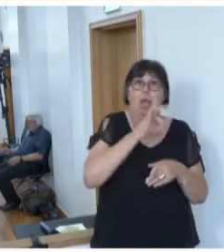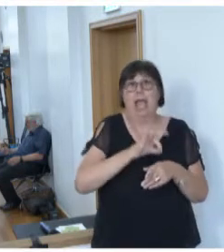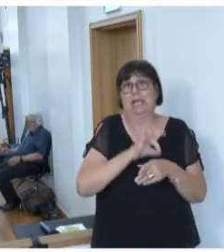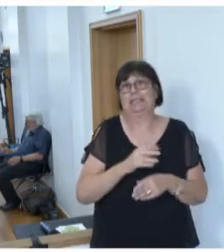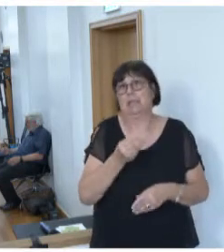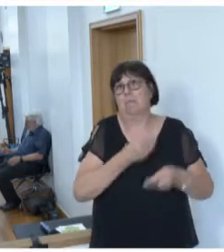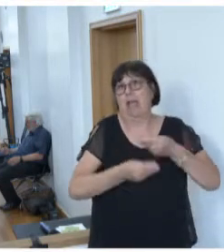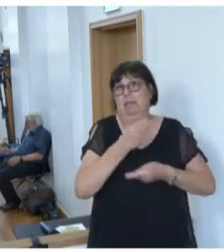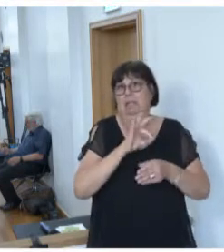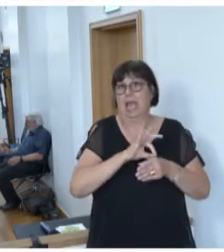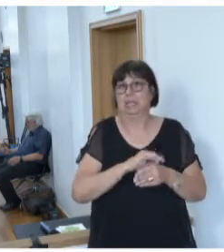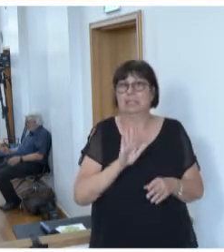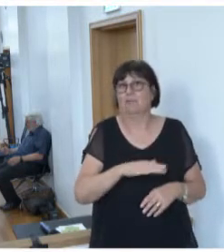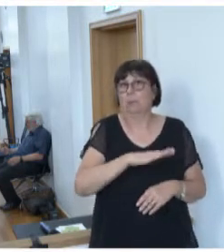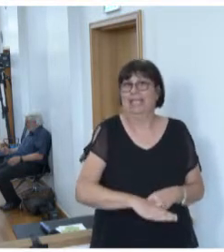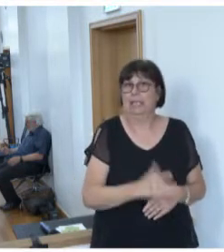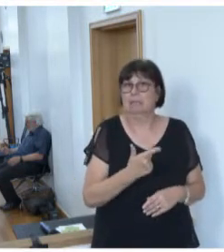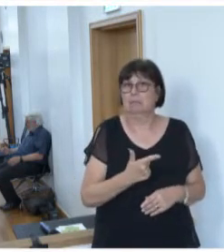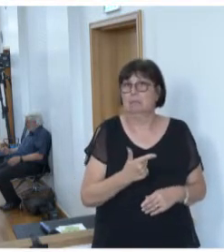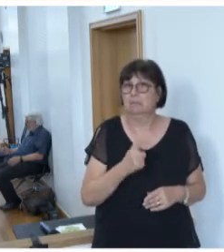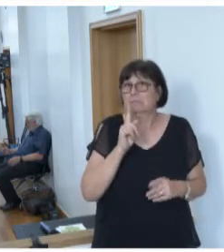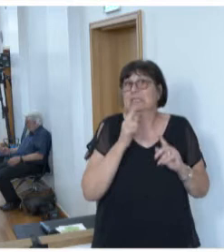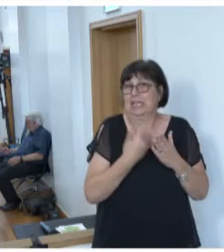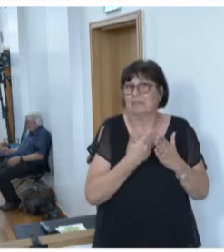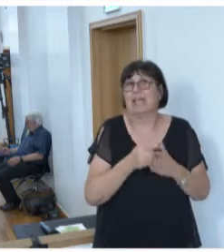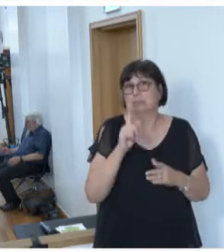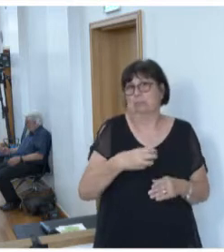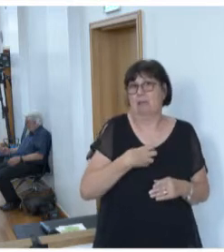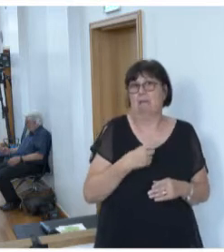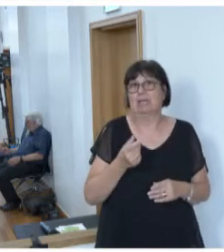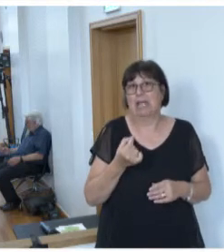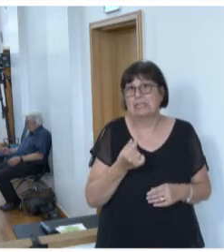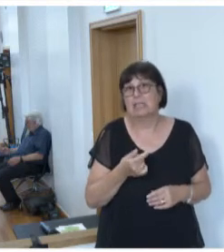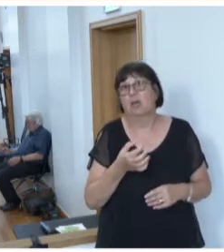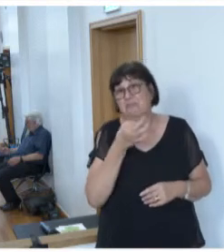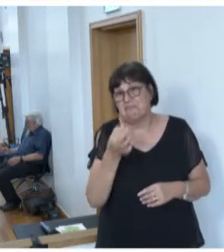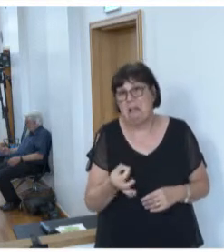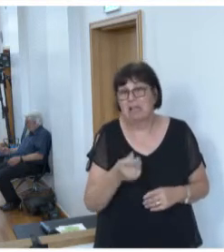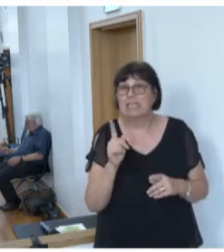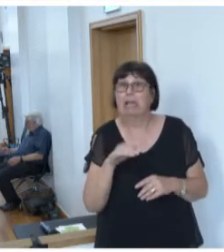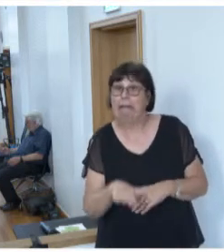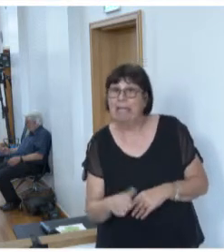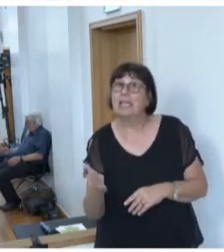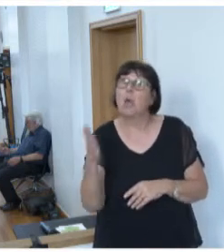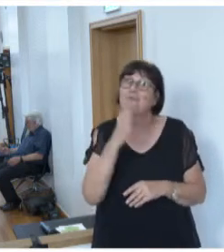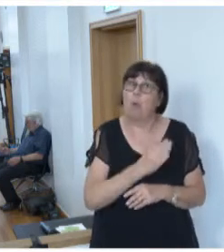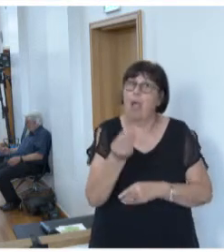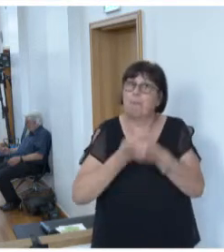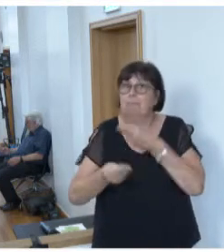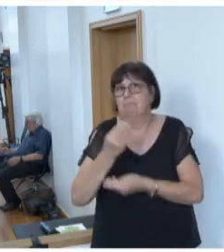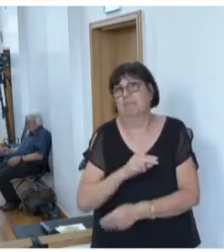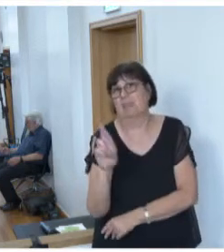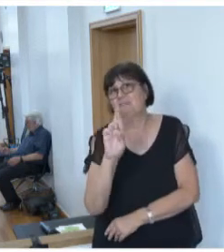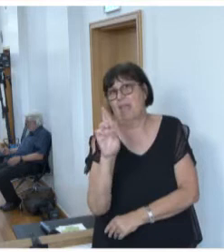Hier müsste also auf Daten der Krankenkasse zurückgegriffen werden, um eine Kontaktaufnahme eines Kollegen, einer Kollegin zu